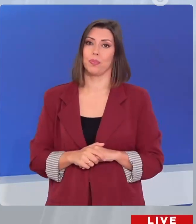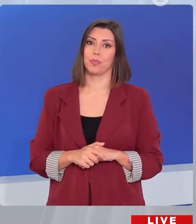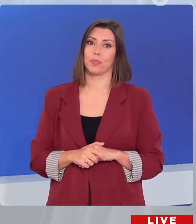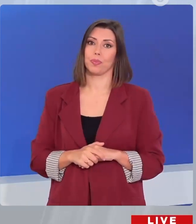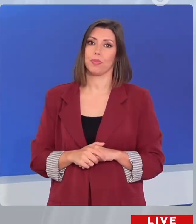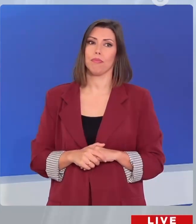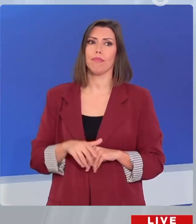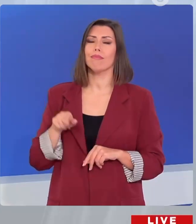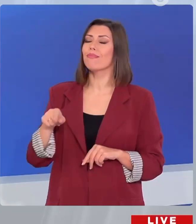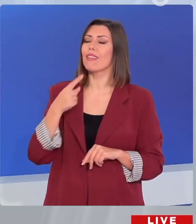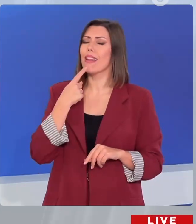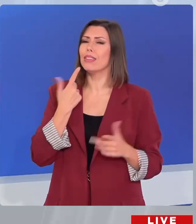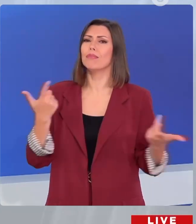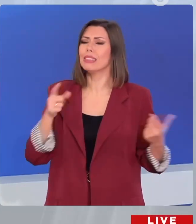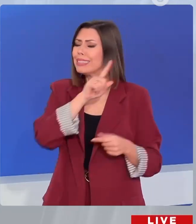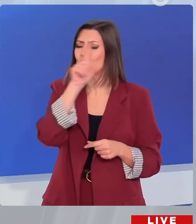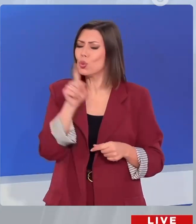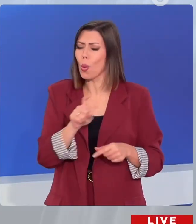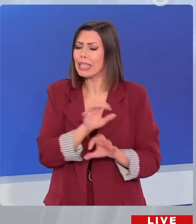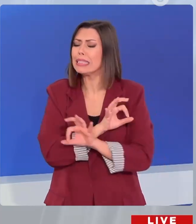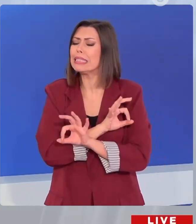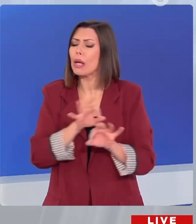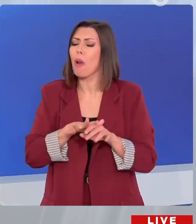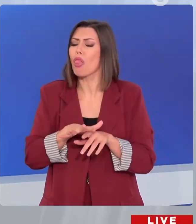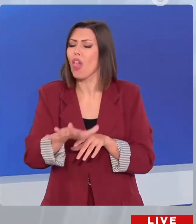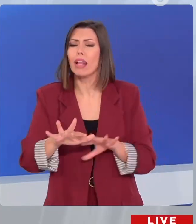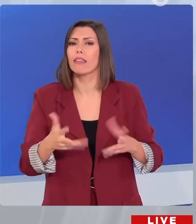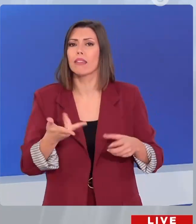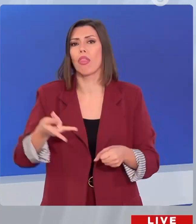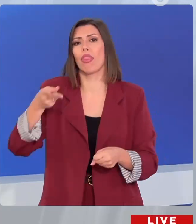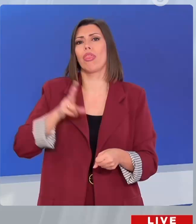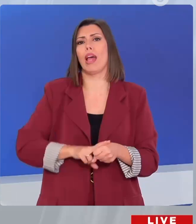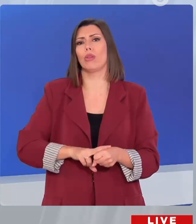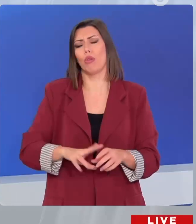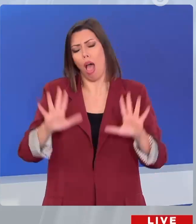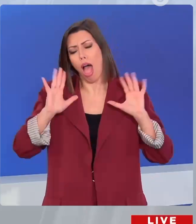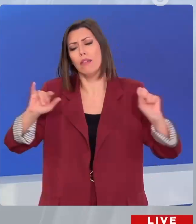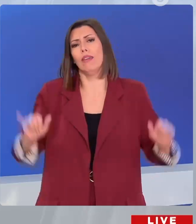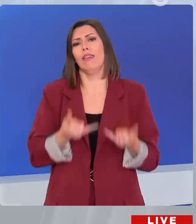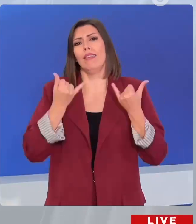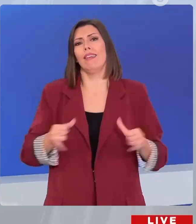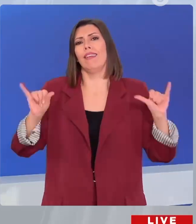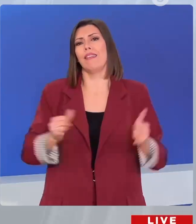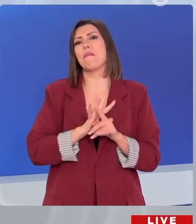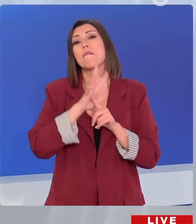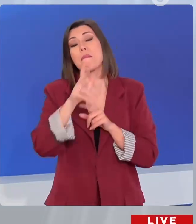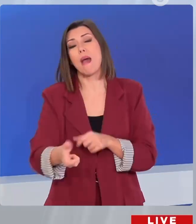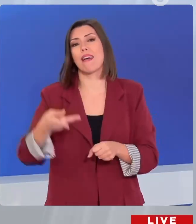Ποιο είναι το πιο σίγουρο πράγμα σας είπες, ο Θάδωτος. Λοιπόν, θα το διασκελάσουμε μέχρι να φτάσουμε εκεί.